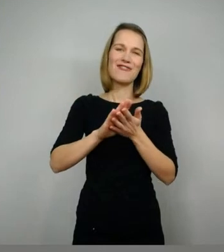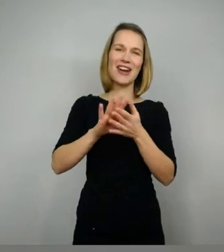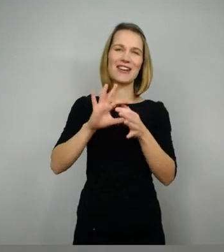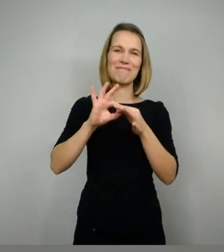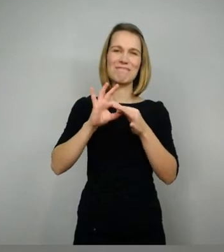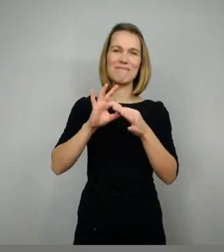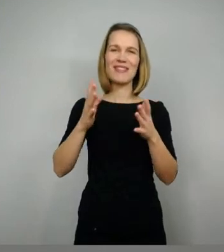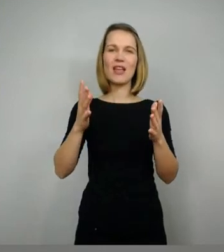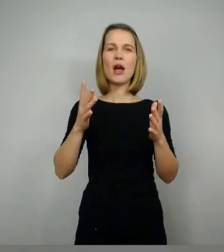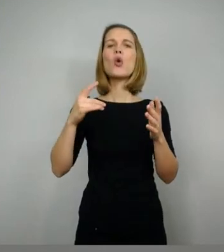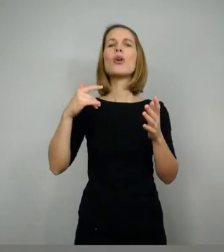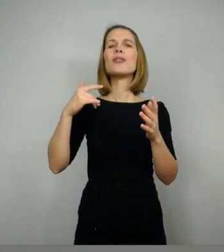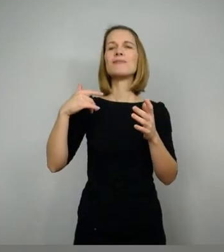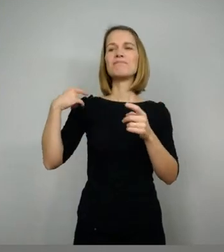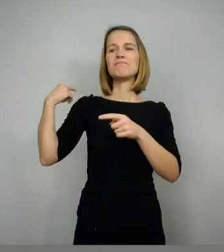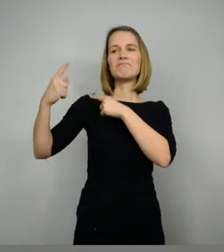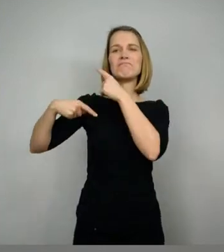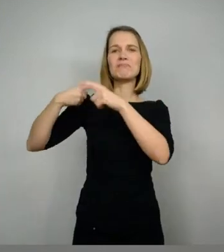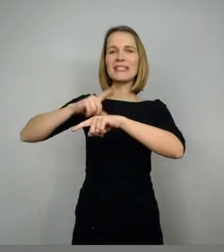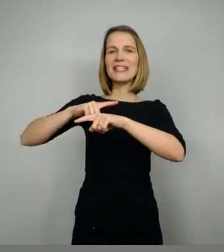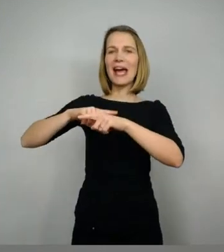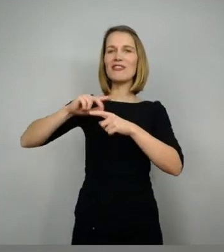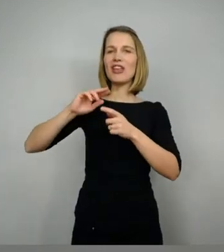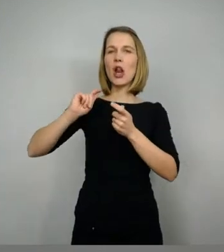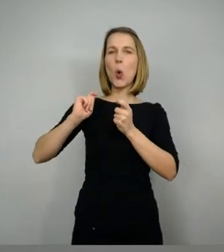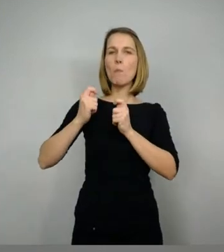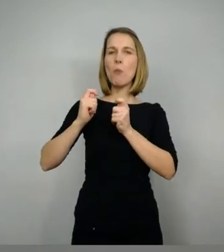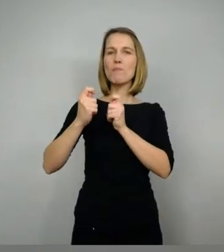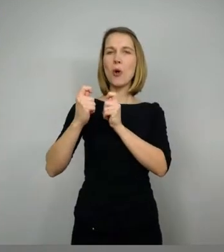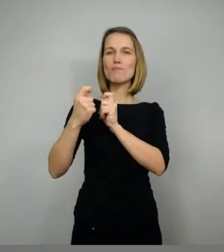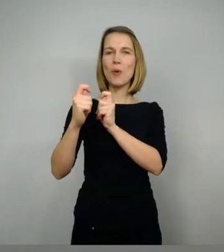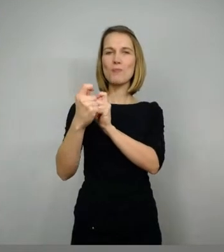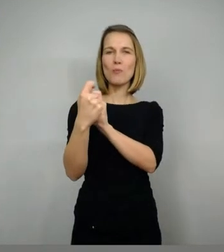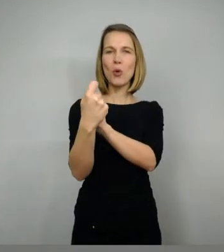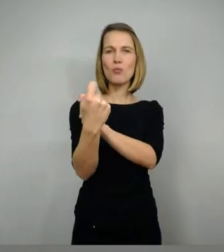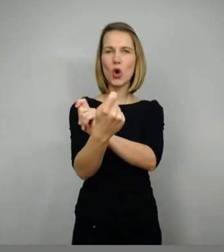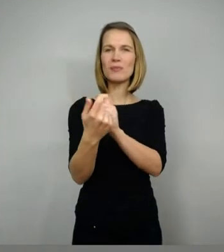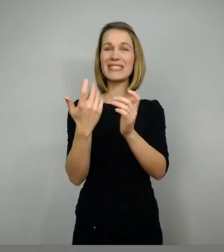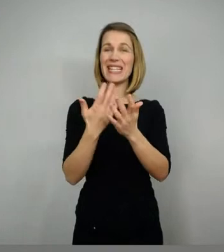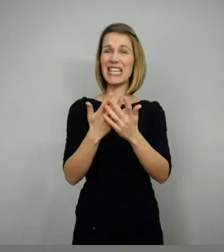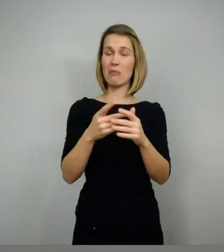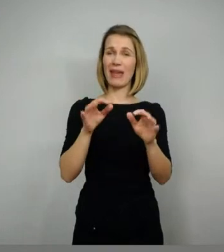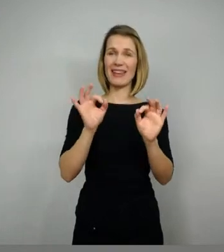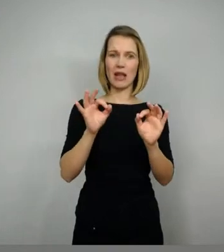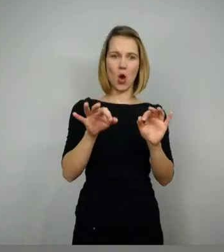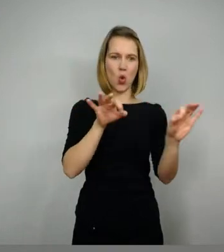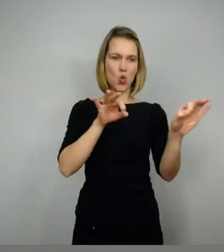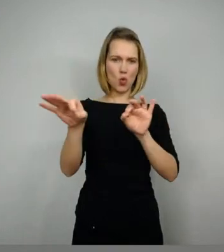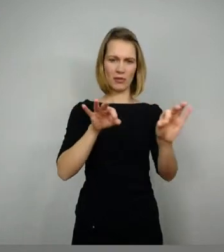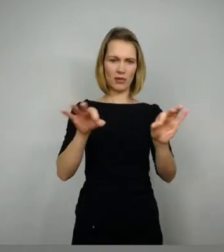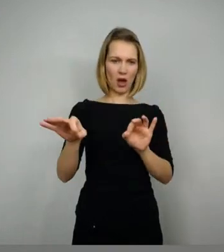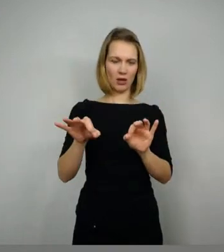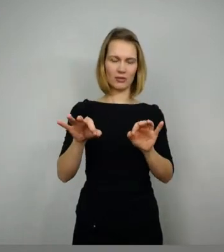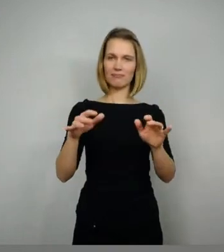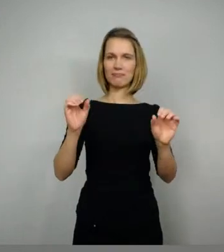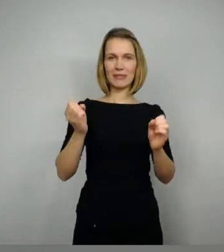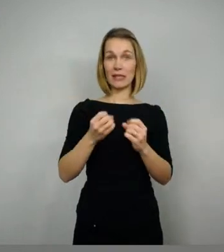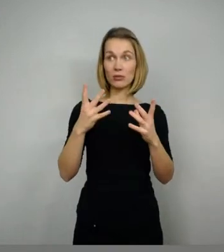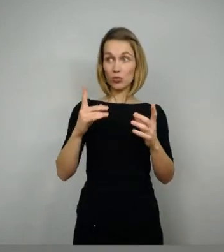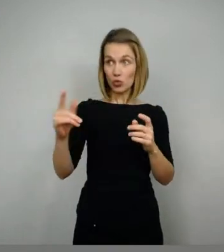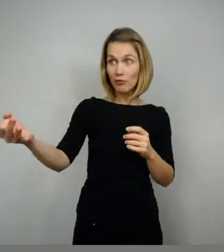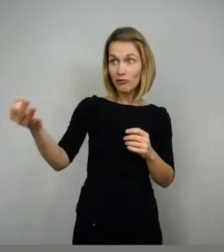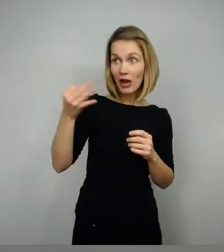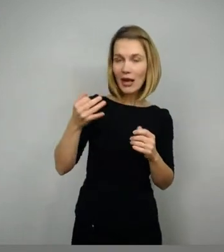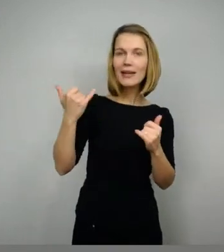sehr, sehr viel verändert. Und deshalb kann man das nicht mehr eins zu eins übertragen. Noch eine Frage. Ja, und zwar jetzt auch aus der Community. Bei